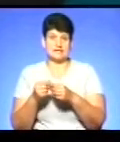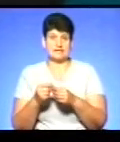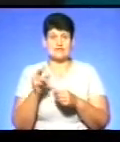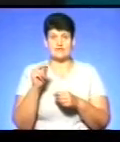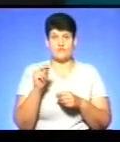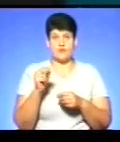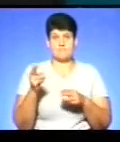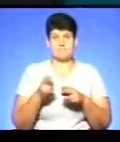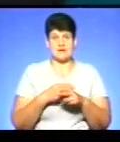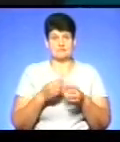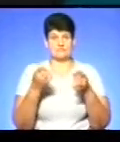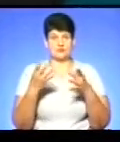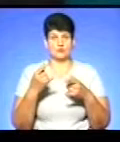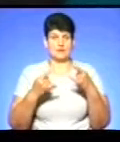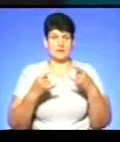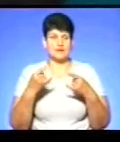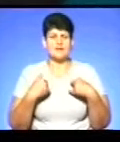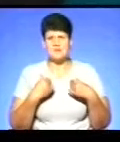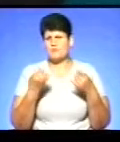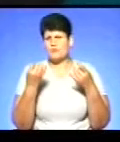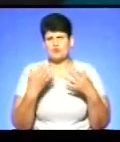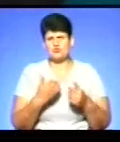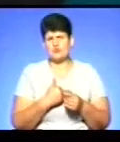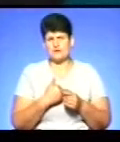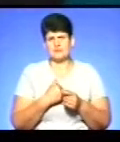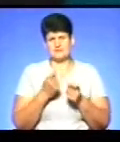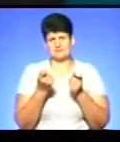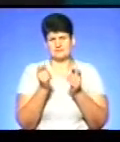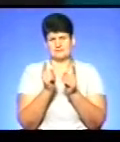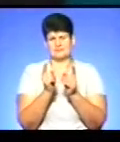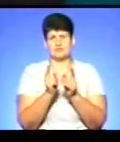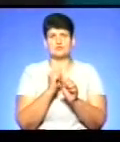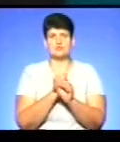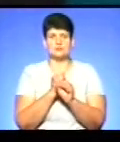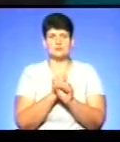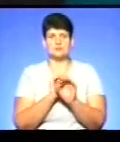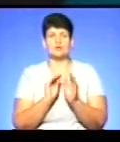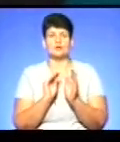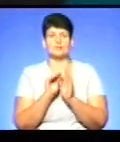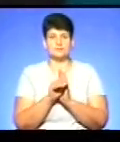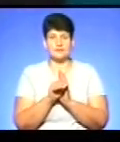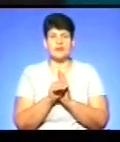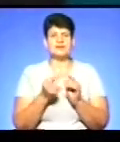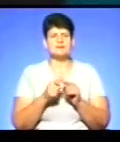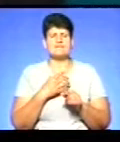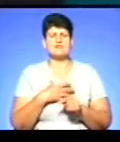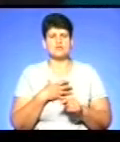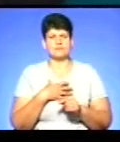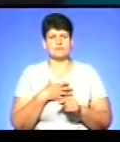аналогового телебачення. Я би просто хотів зараз ремарочку невеличку зробити, бо я можу це упустити, а це важливо.